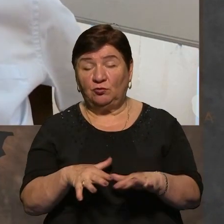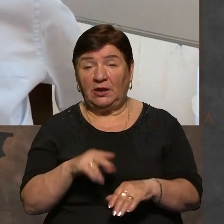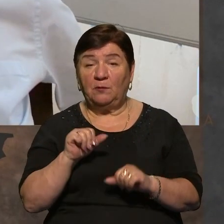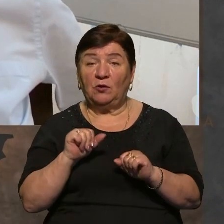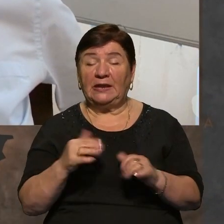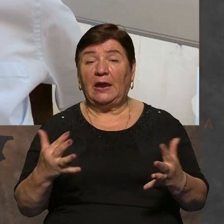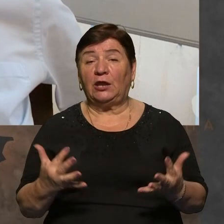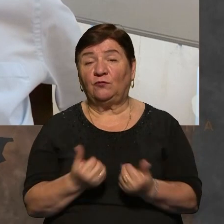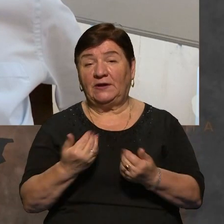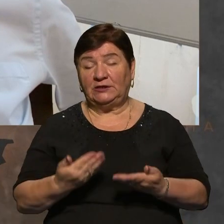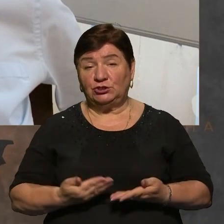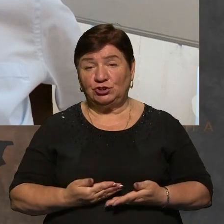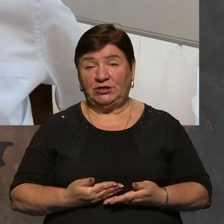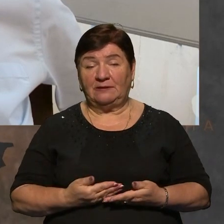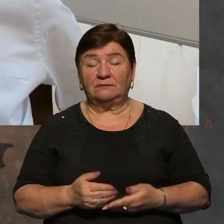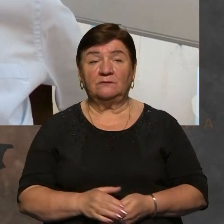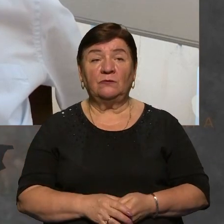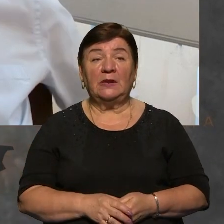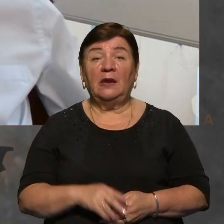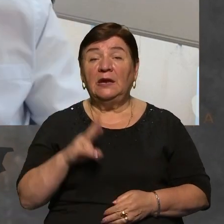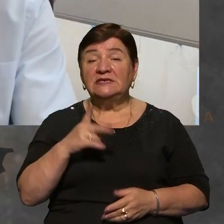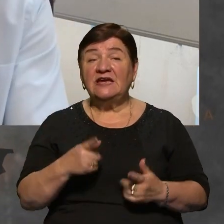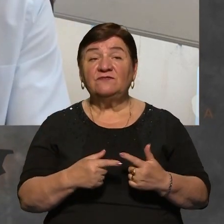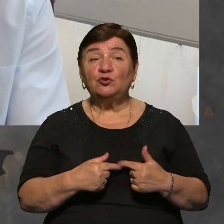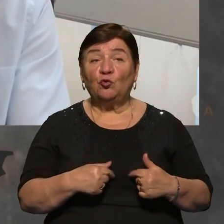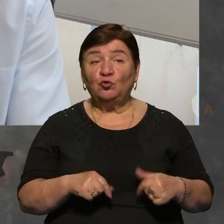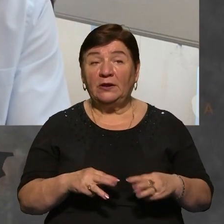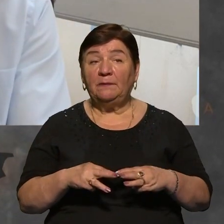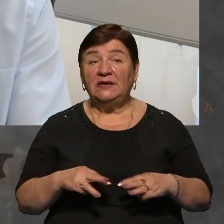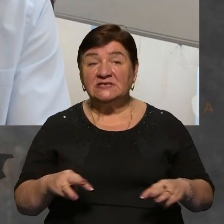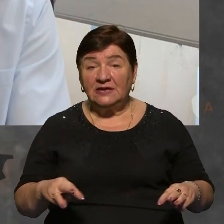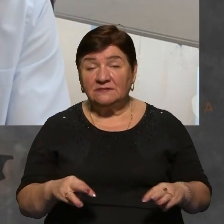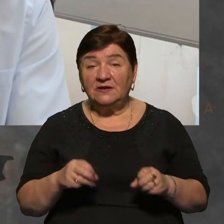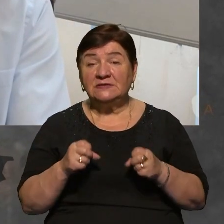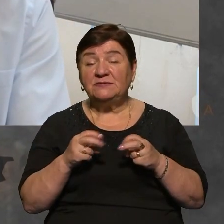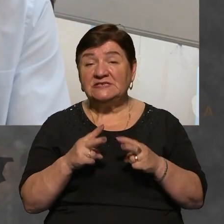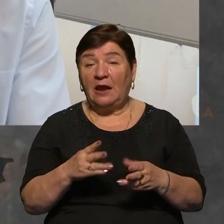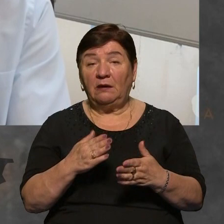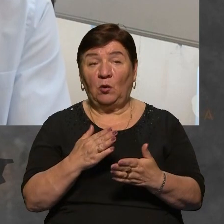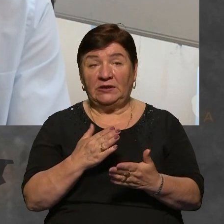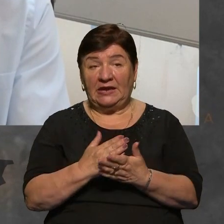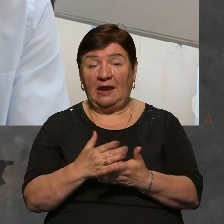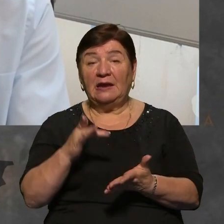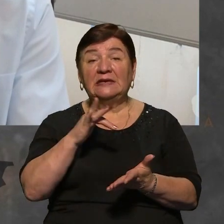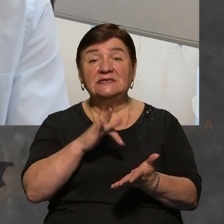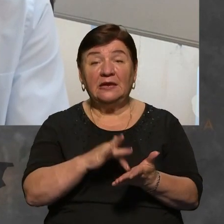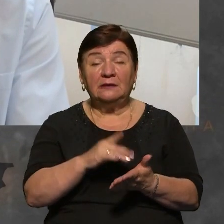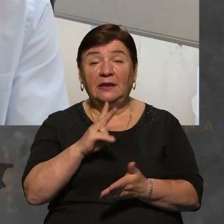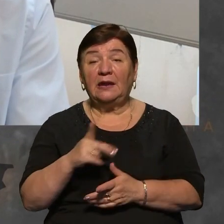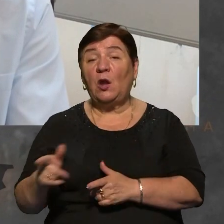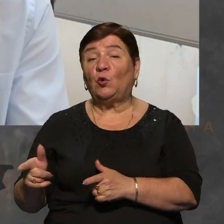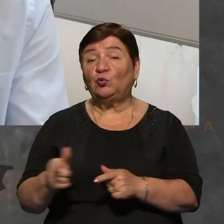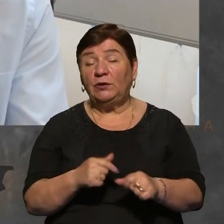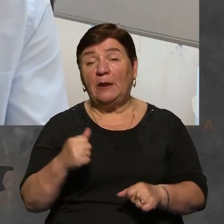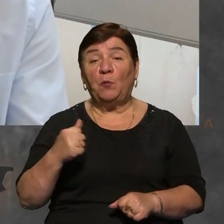життя в такий спосіб? В структурі Міністерства оборон є спеціальний навчальний центр, в який готує бойових